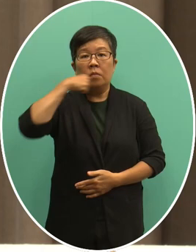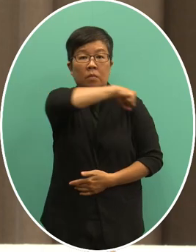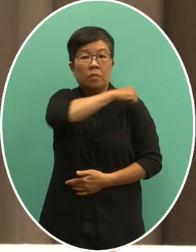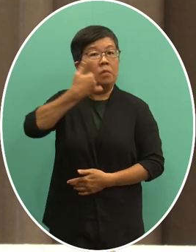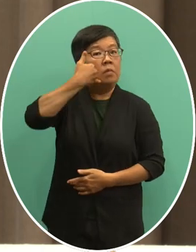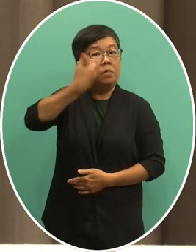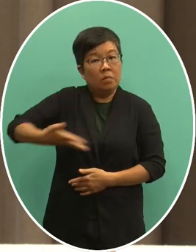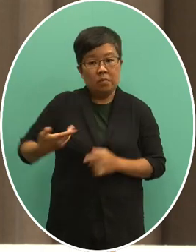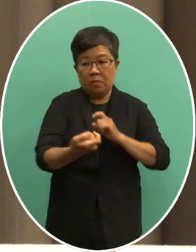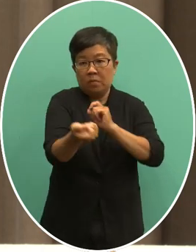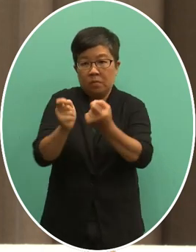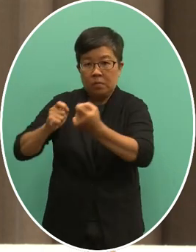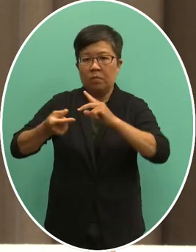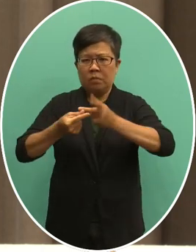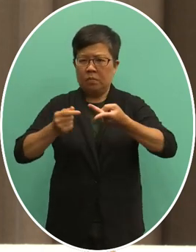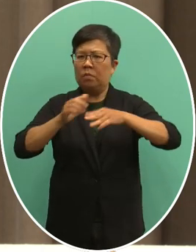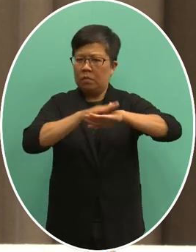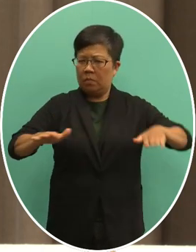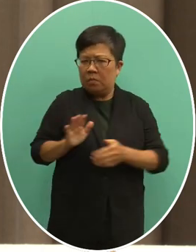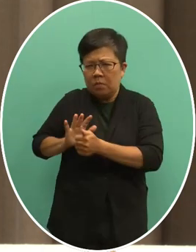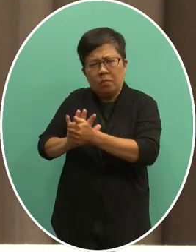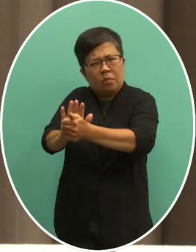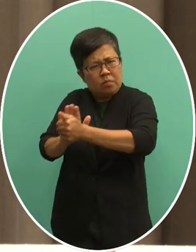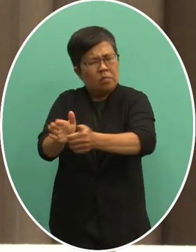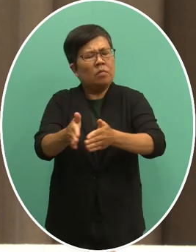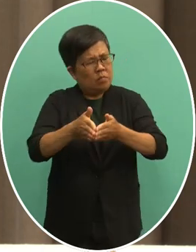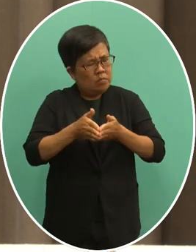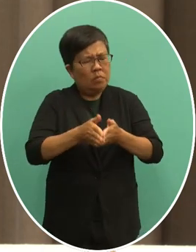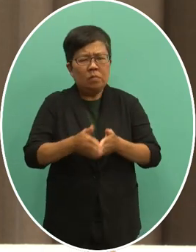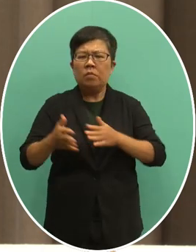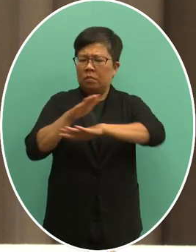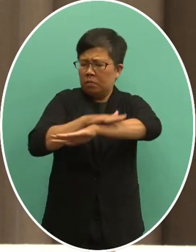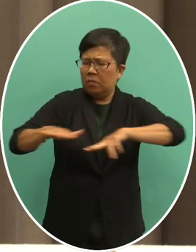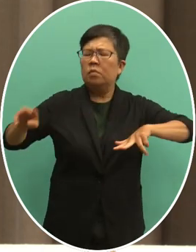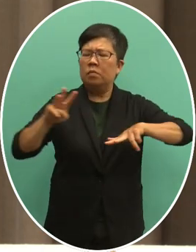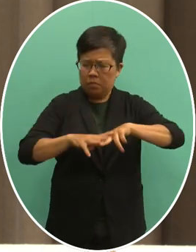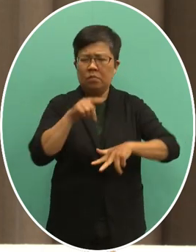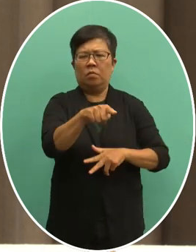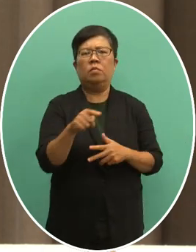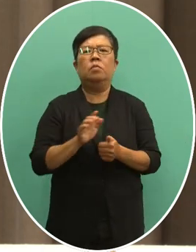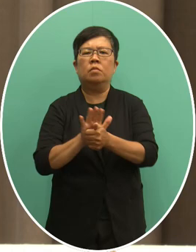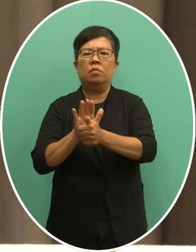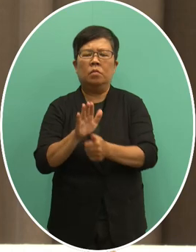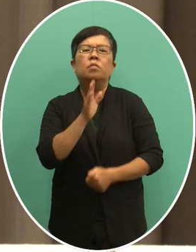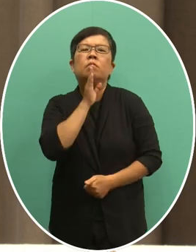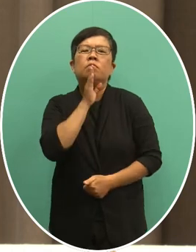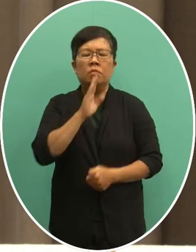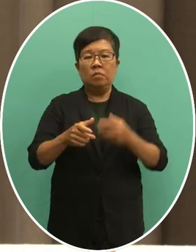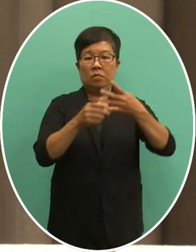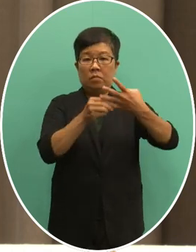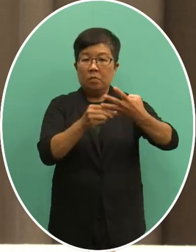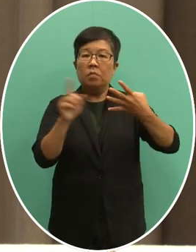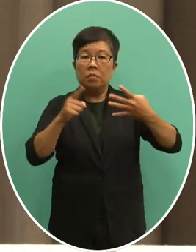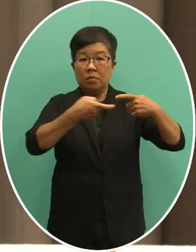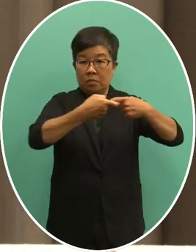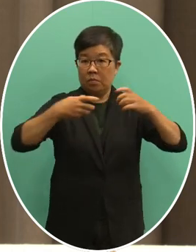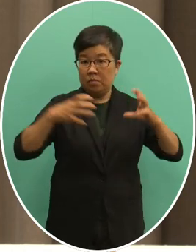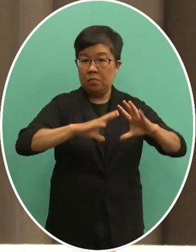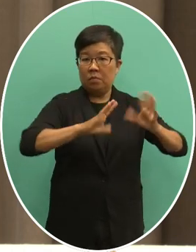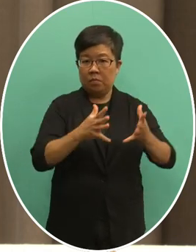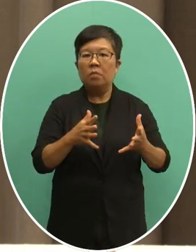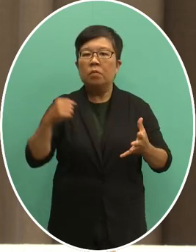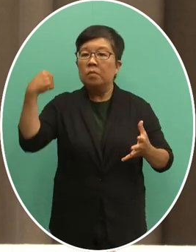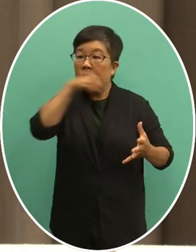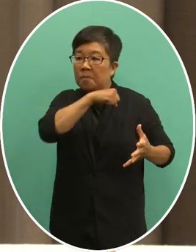及临近区域的和平稳定以及安全第四联合国应该接纳台湾